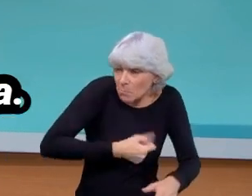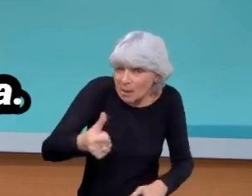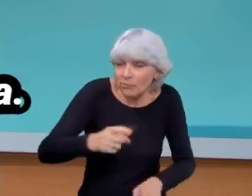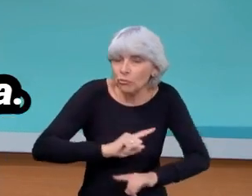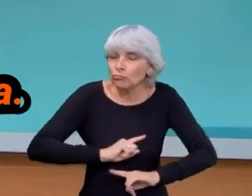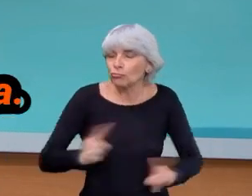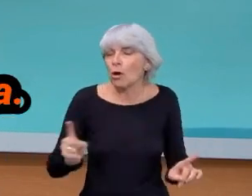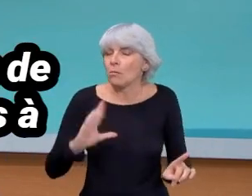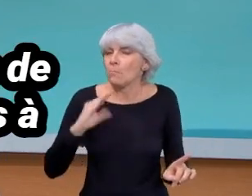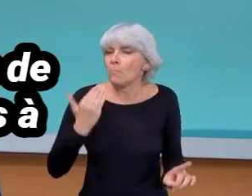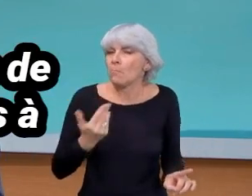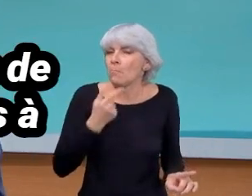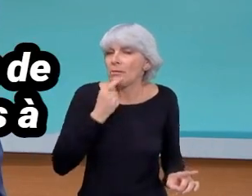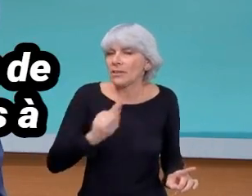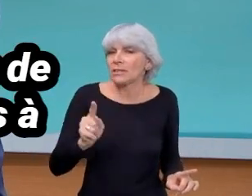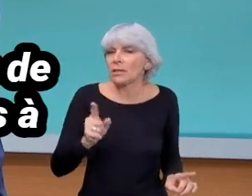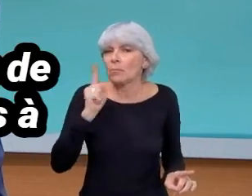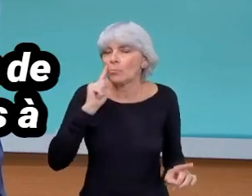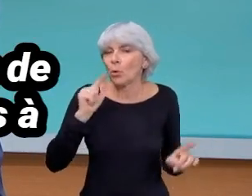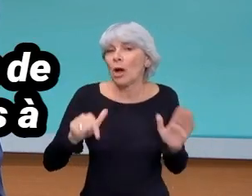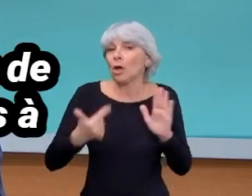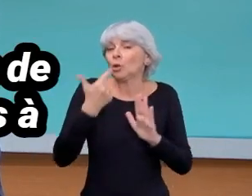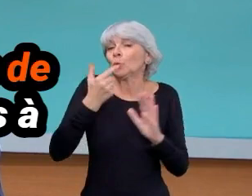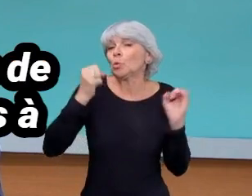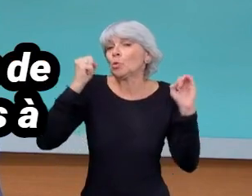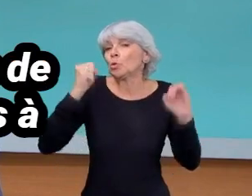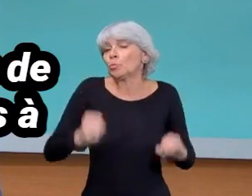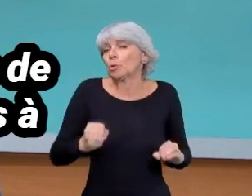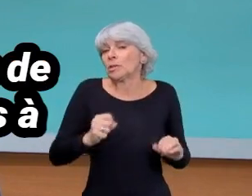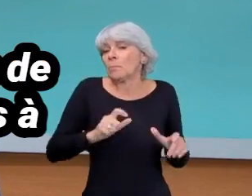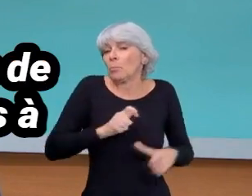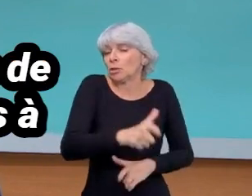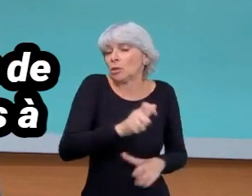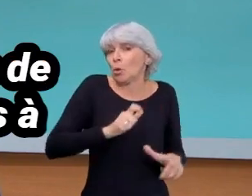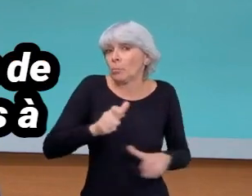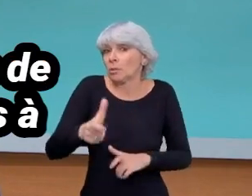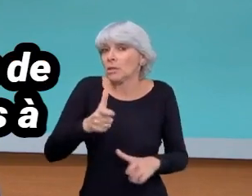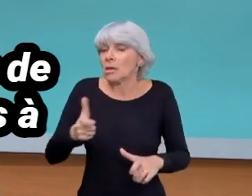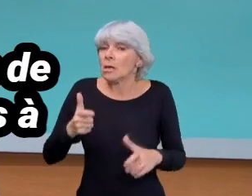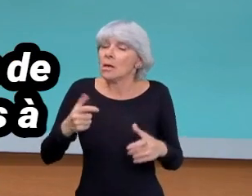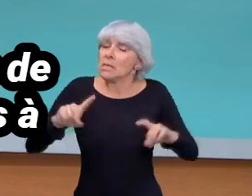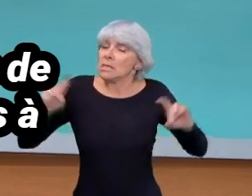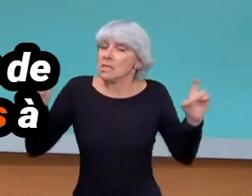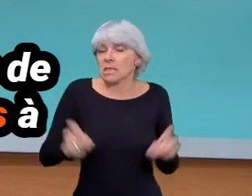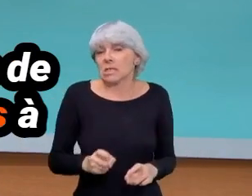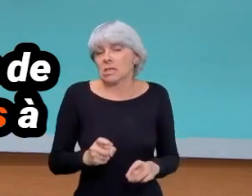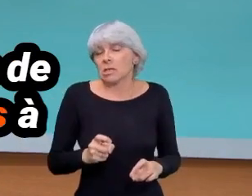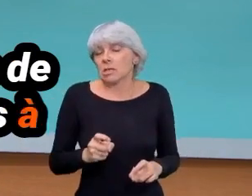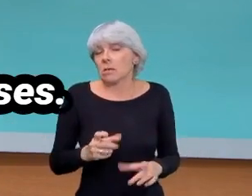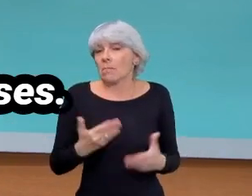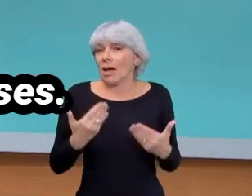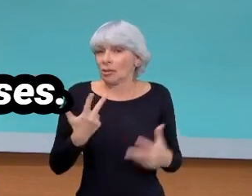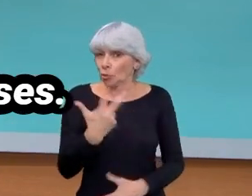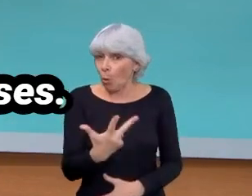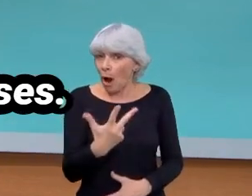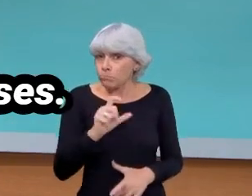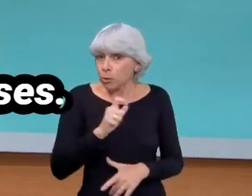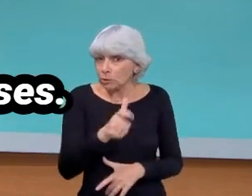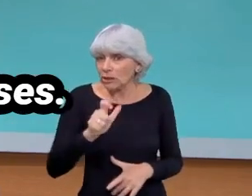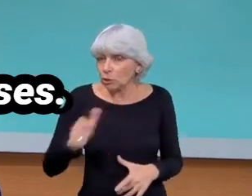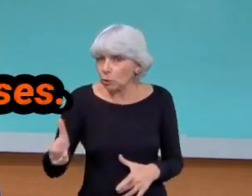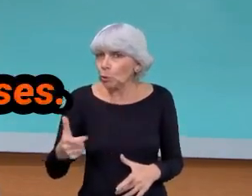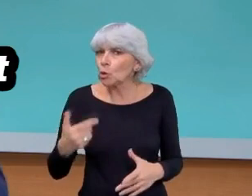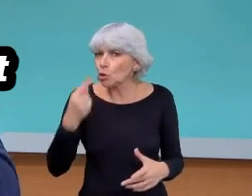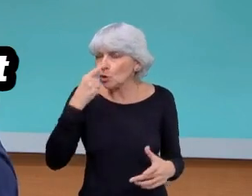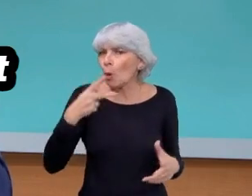Ce n'est pas aussi simple que ça. En passant de douze possibilités de procédure contre les expulsions à trois, déjà, ça va